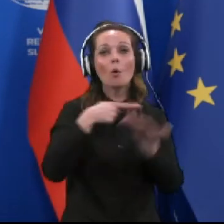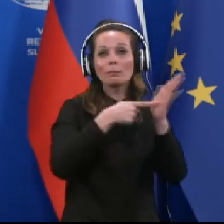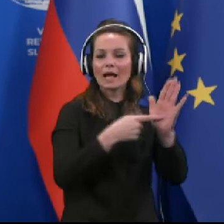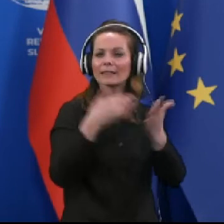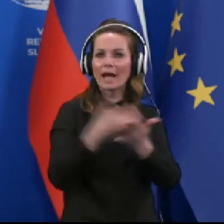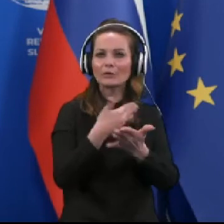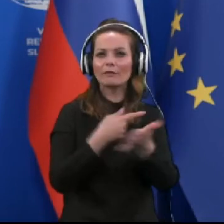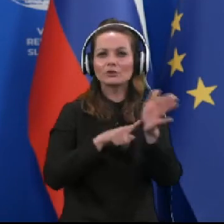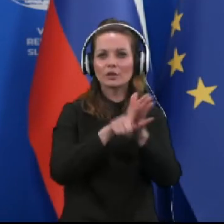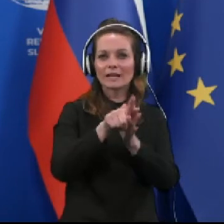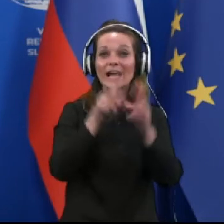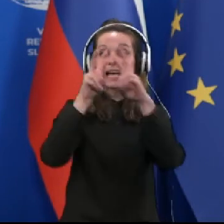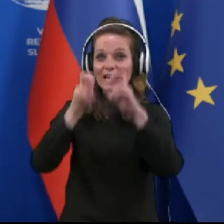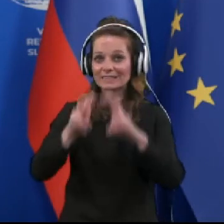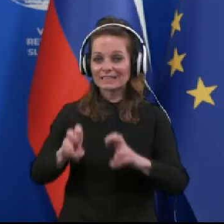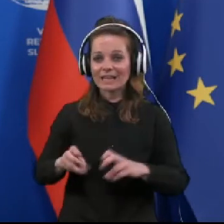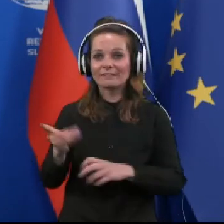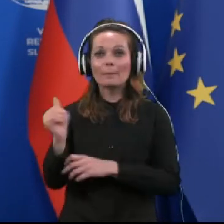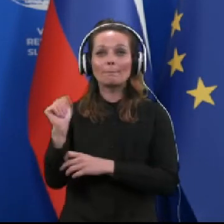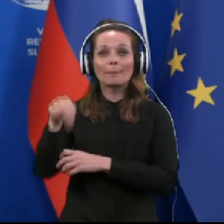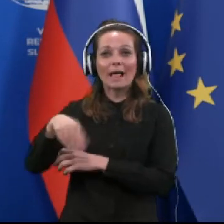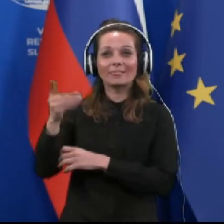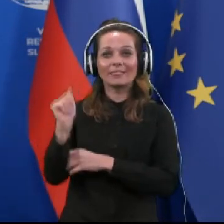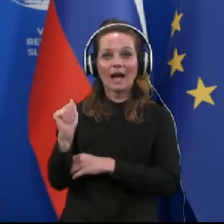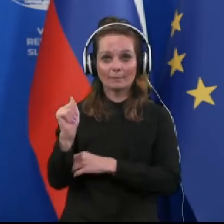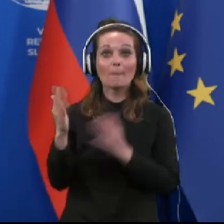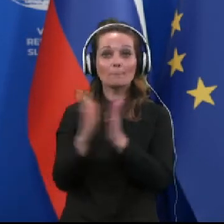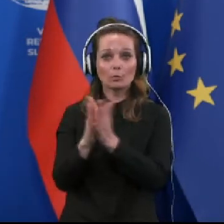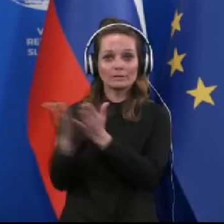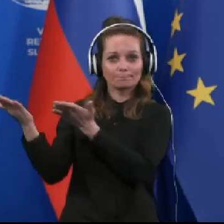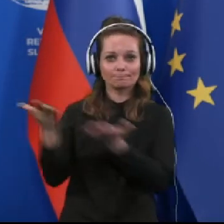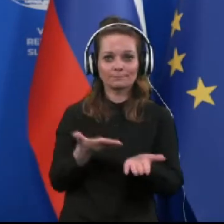najnovejše rezultate raziskava Panda. Prosim.